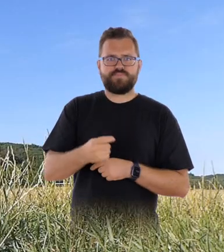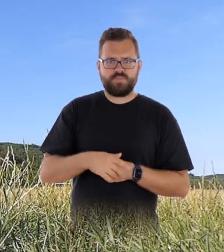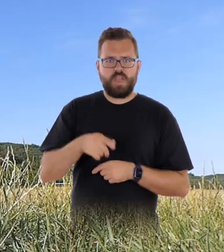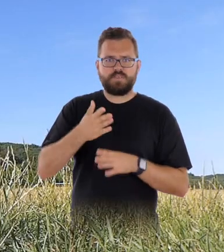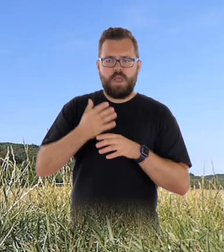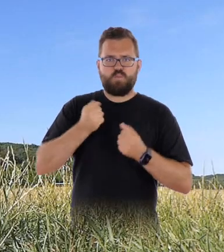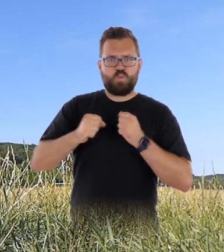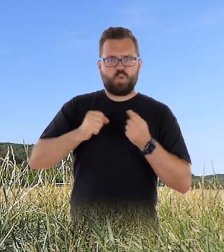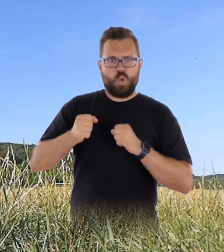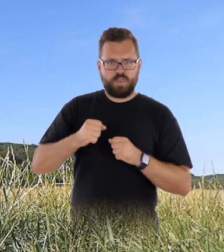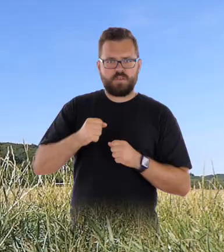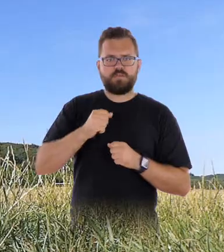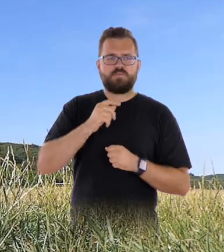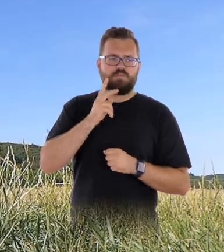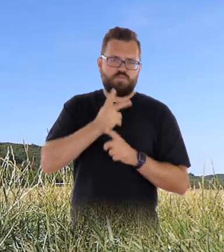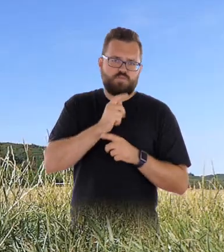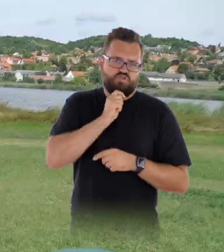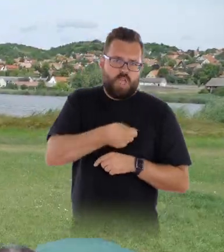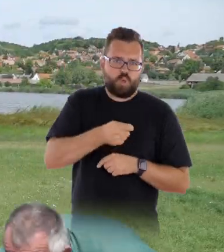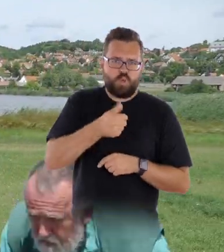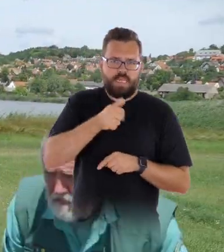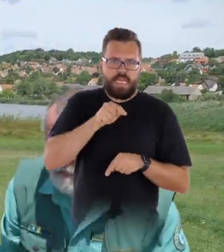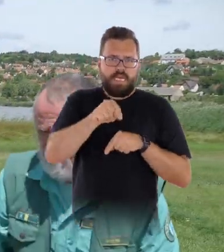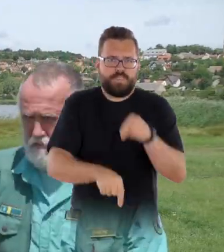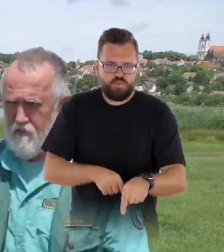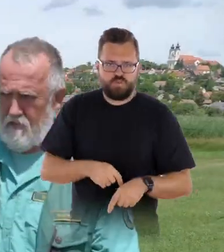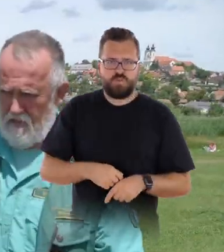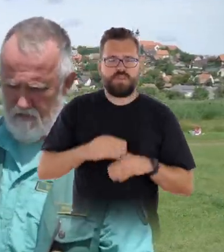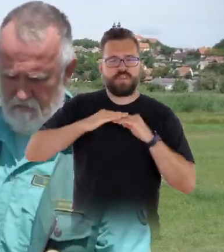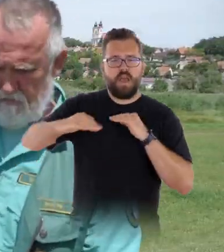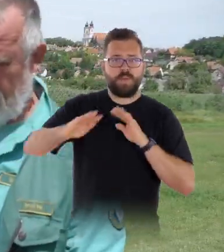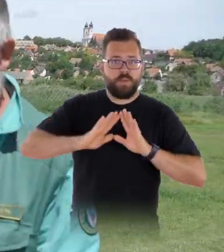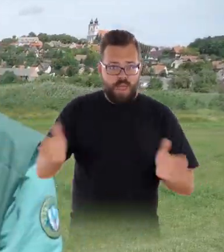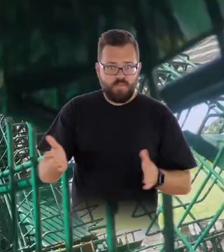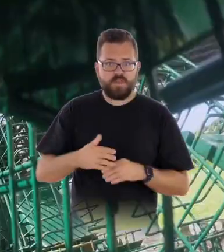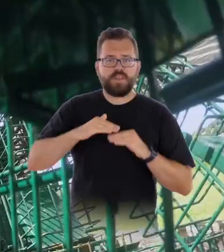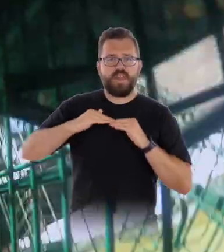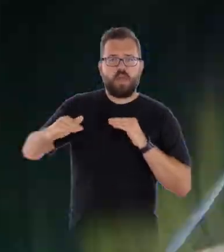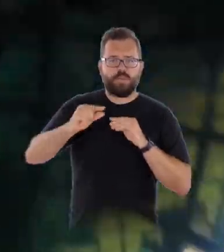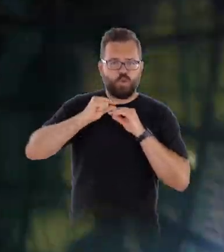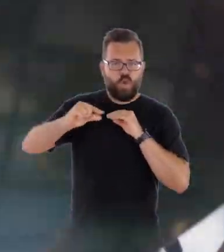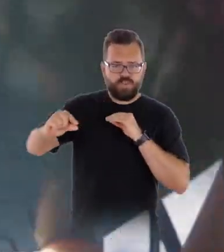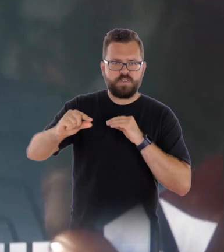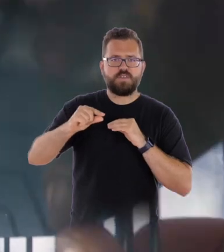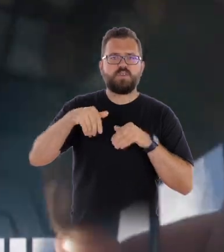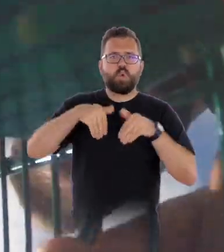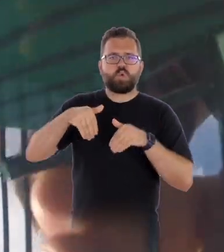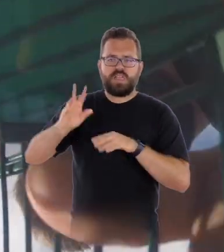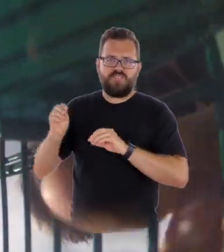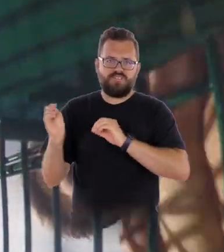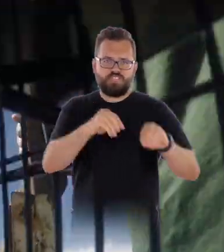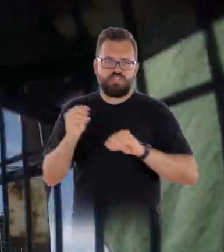gyepem, a rövidfűvő gyepem, az űrge-nek vissza lehet hozni. A József által irányított visszatelepítés annyira jól sikerült,